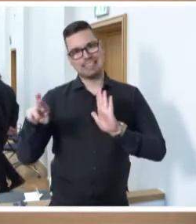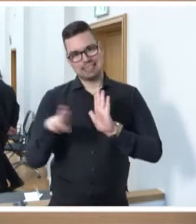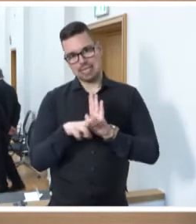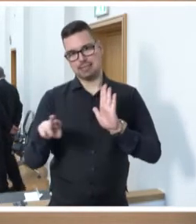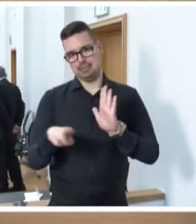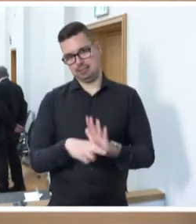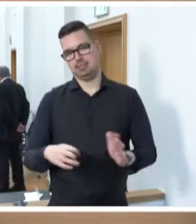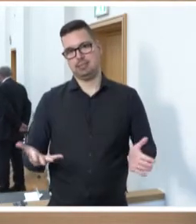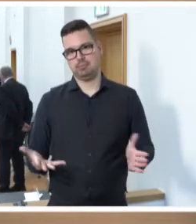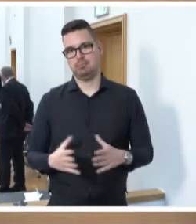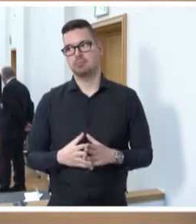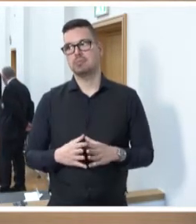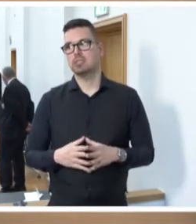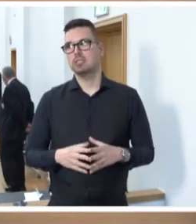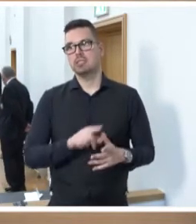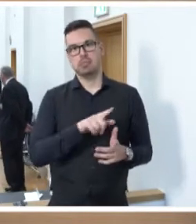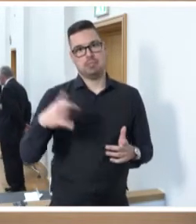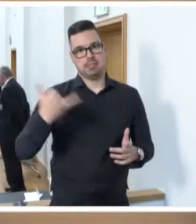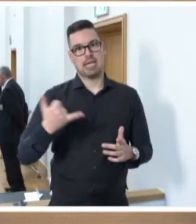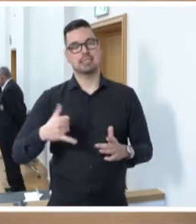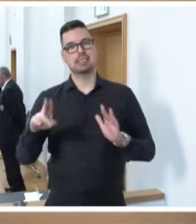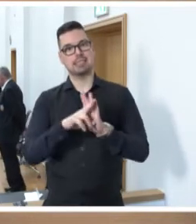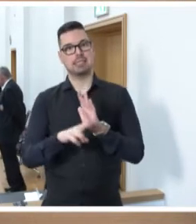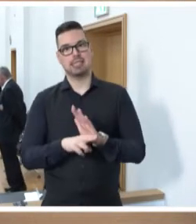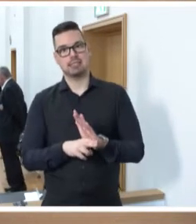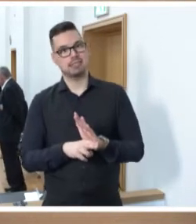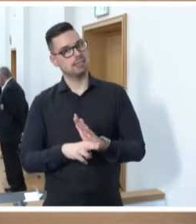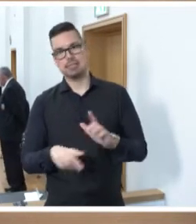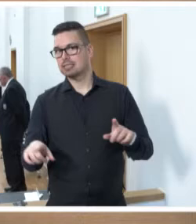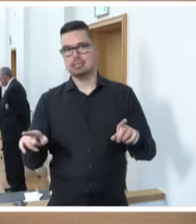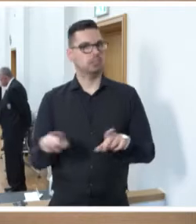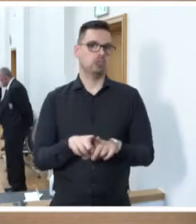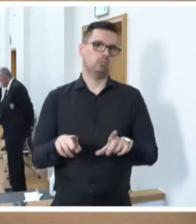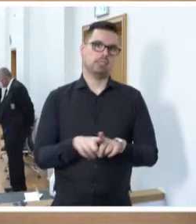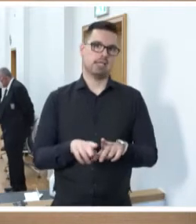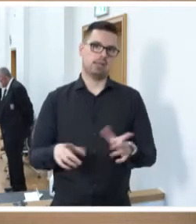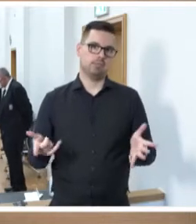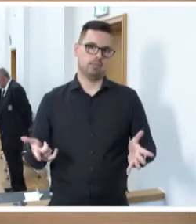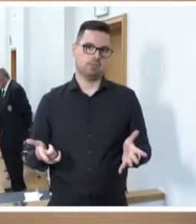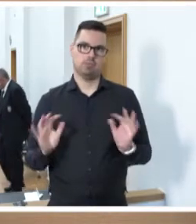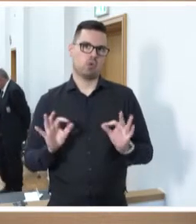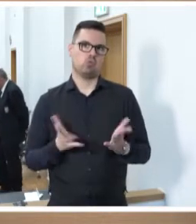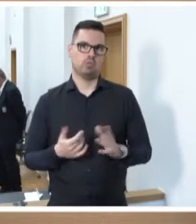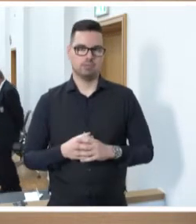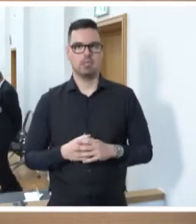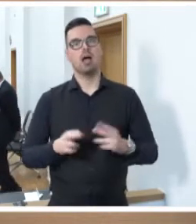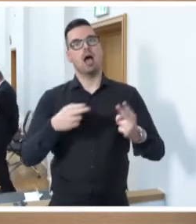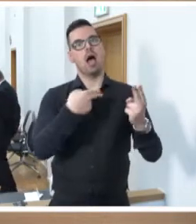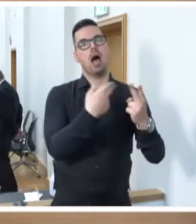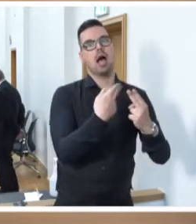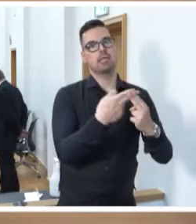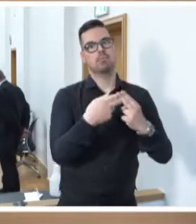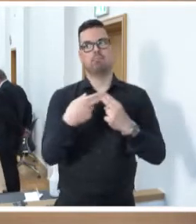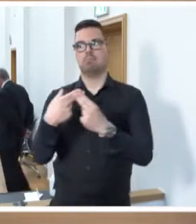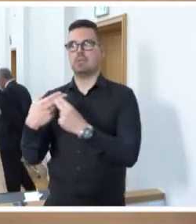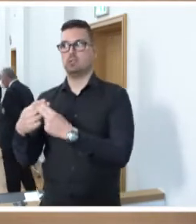Da das bisherige Gesetz nicht mehr zeitgemäß ist, werden durch eine Neufassung eine Anpassung an die